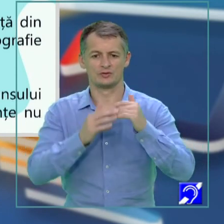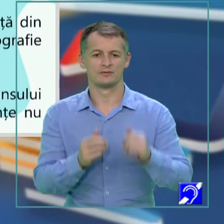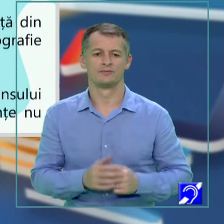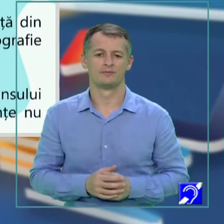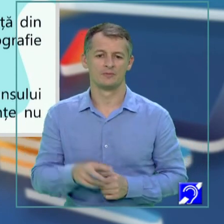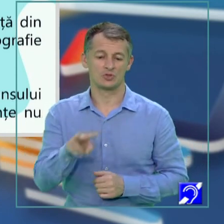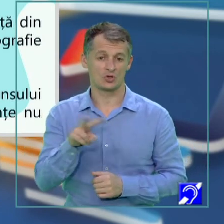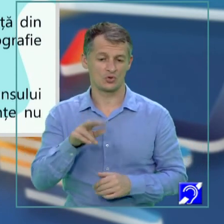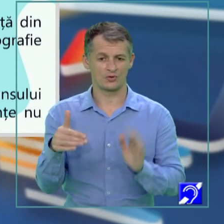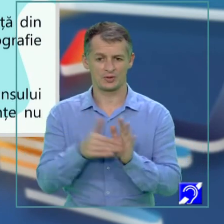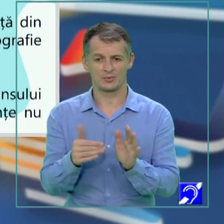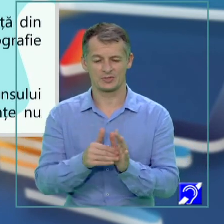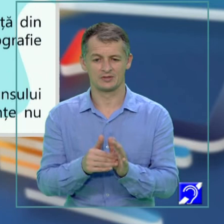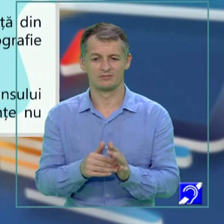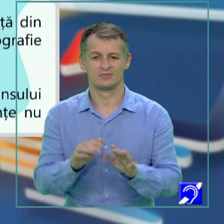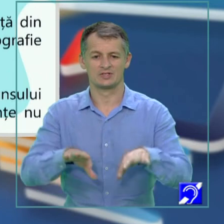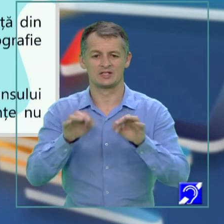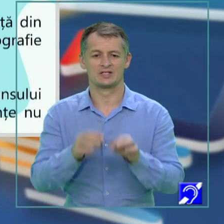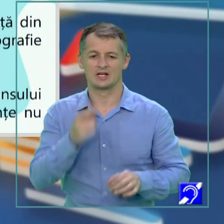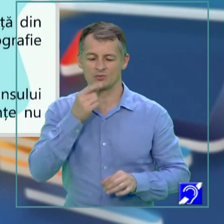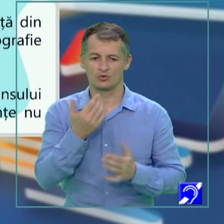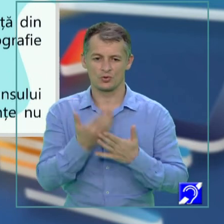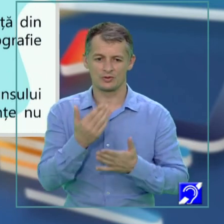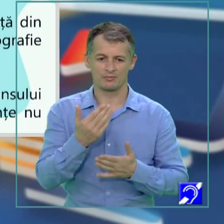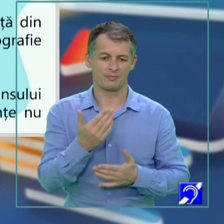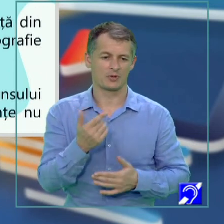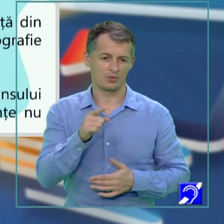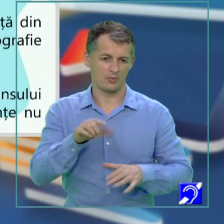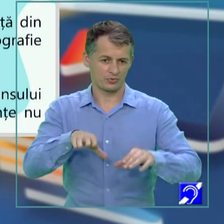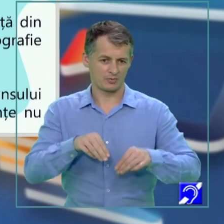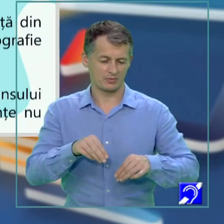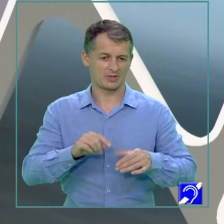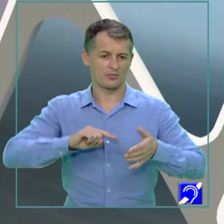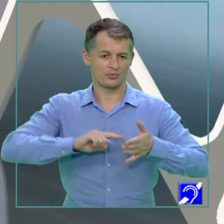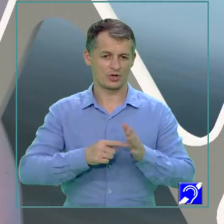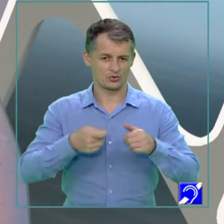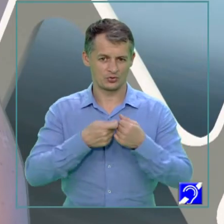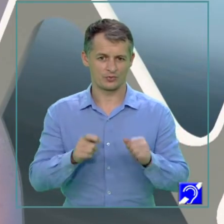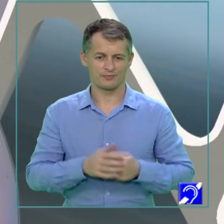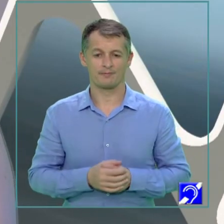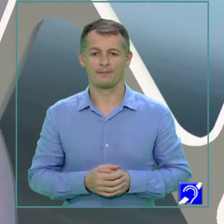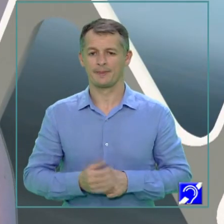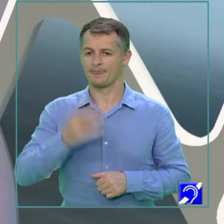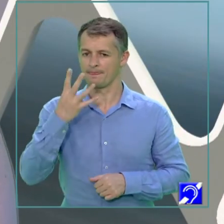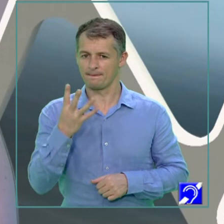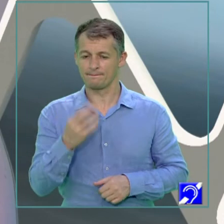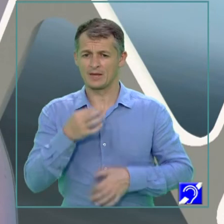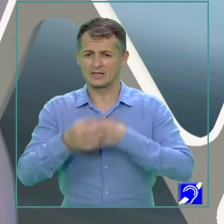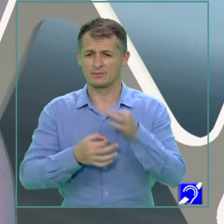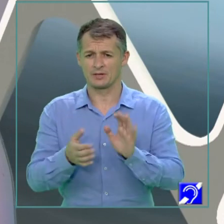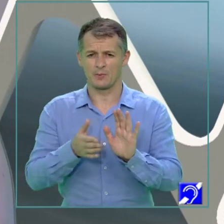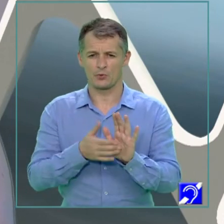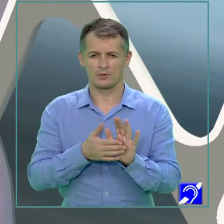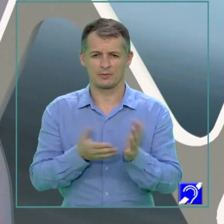componente trebuie să se regăsească în răspunsul tău pentru a primi punctajul integral. Cerința a patra explică motivul pentru care